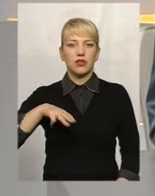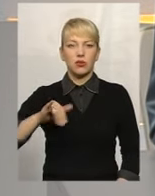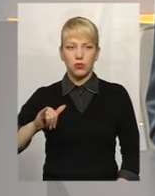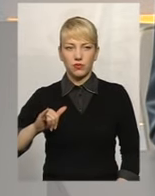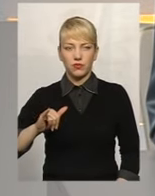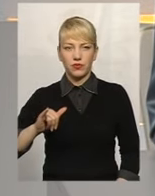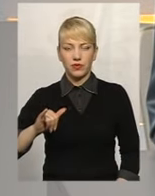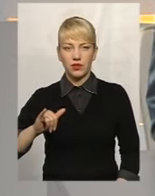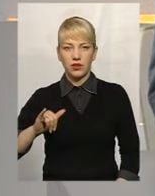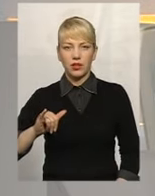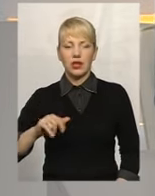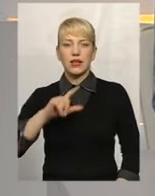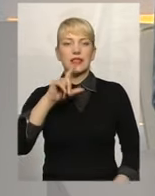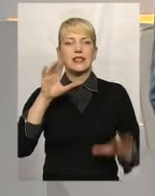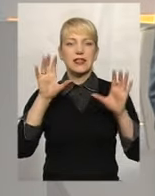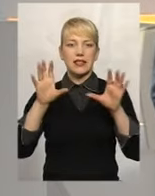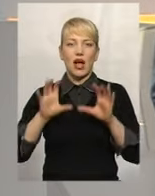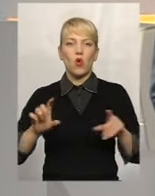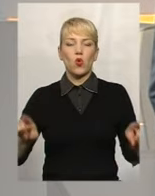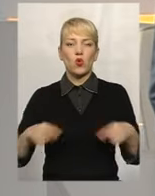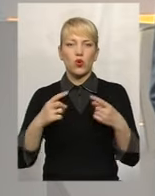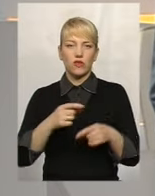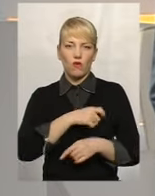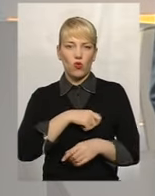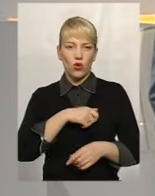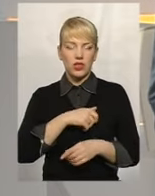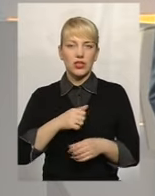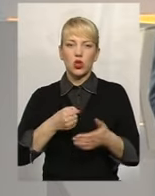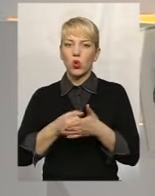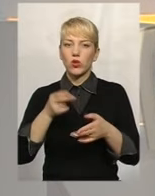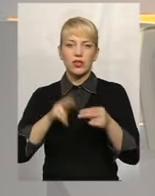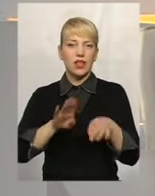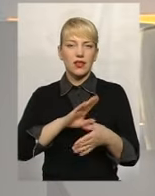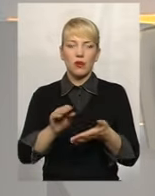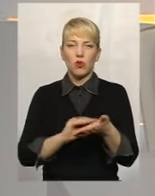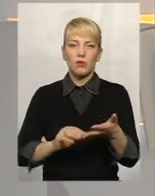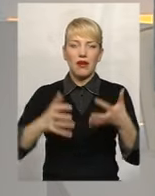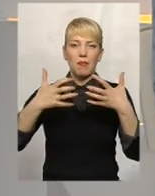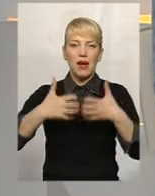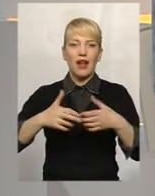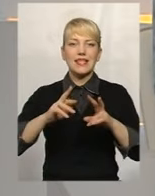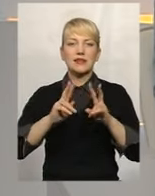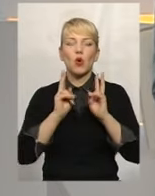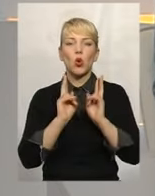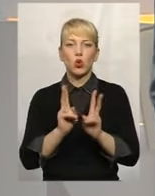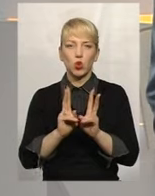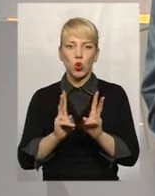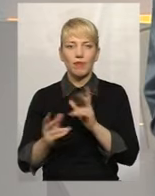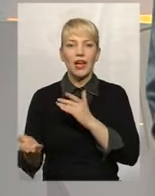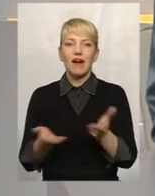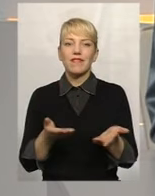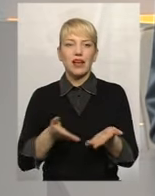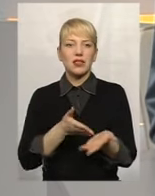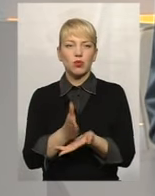вчилищами, законотворець до кінця не прописав механізм, хто, в який спосіб